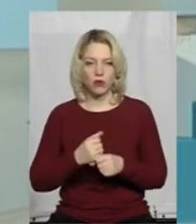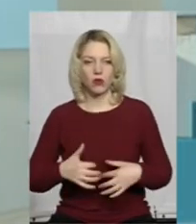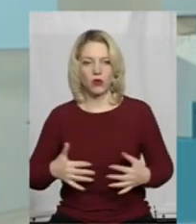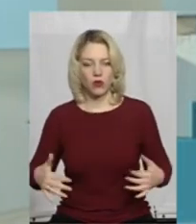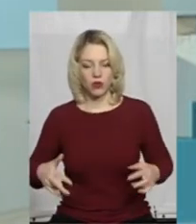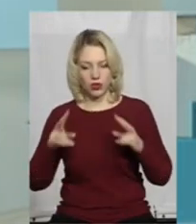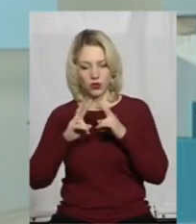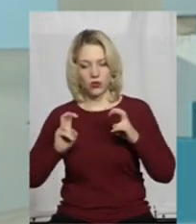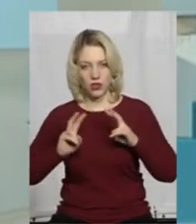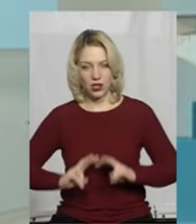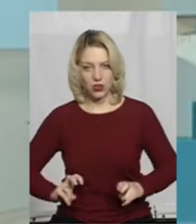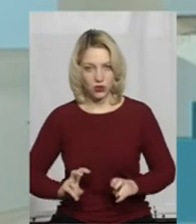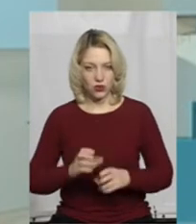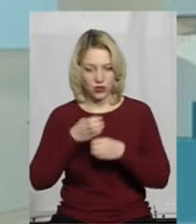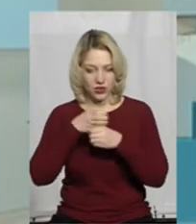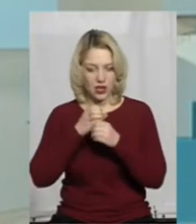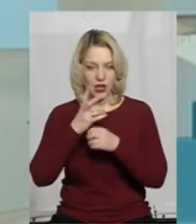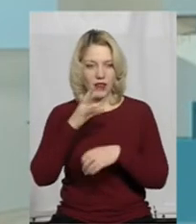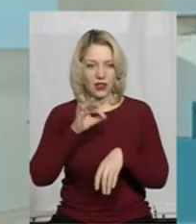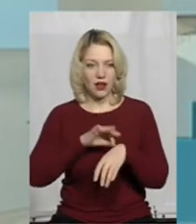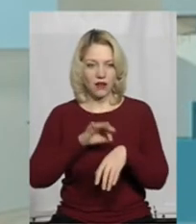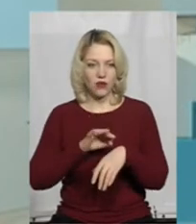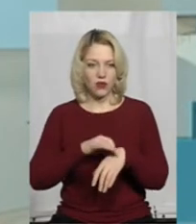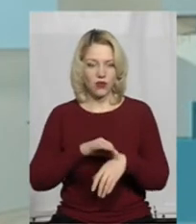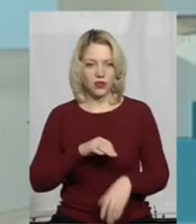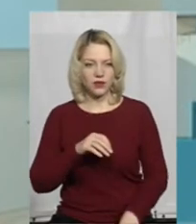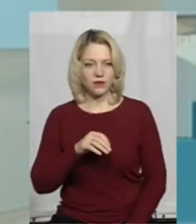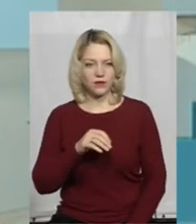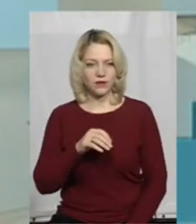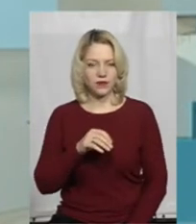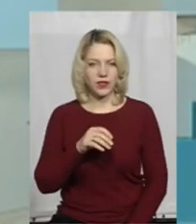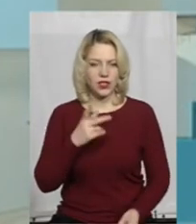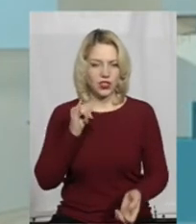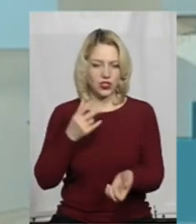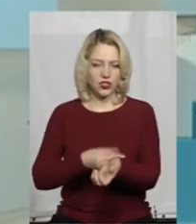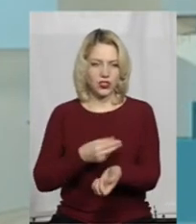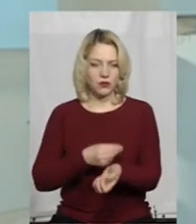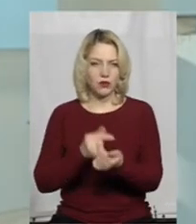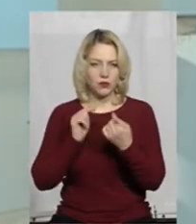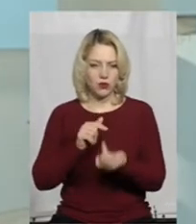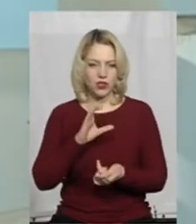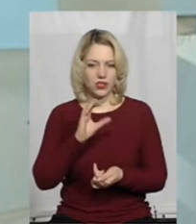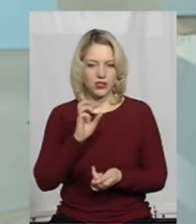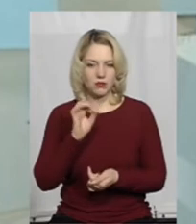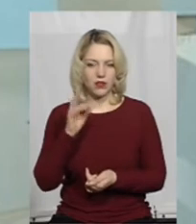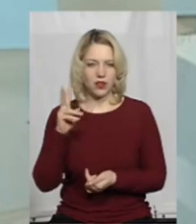досліджуються на хворобу, таку як САП, і щепляться проти Сибірки.